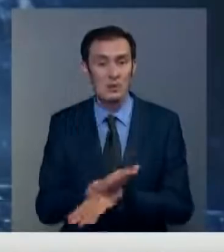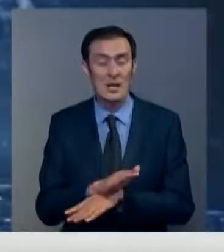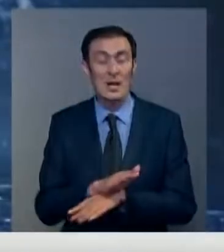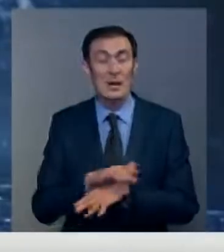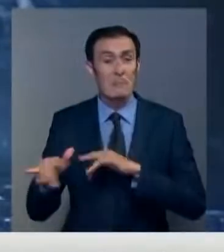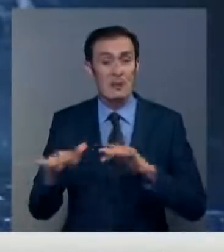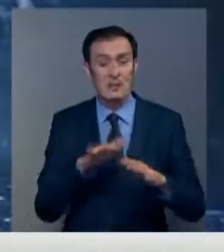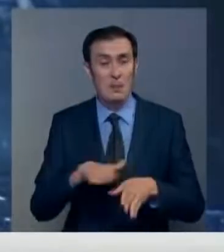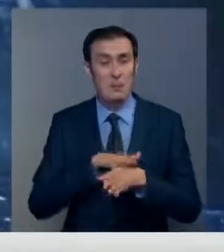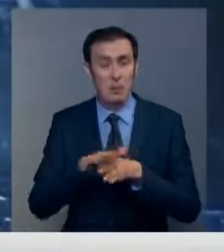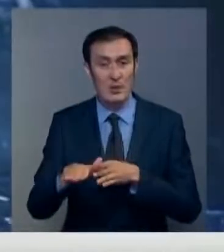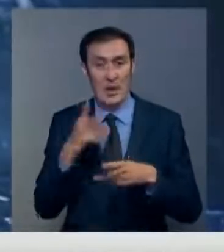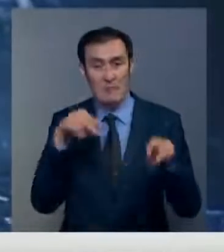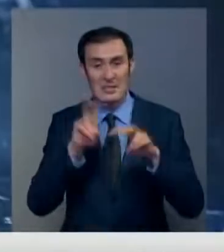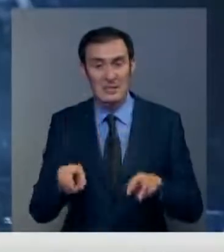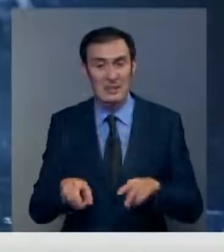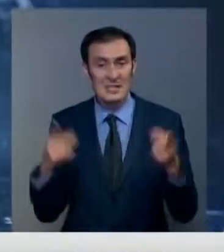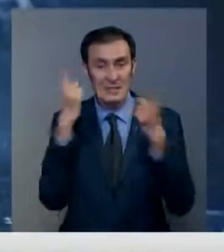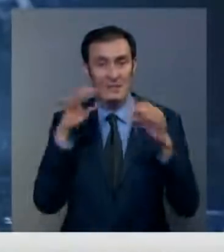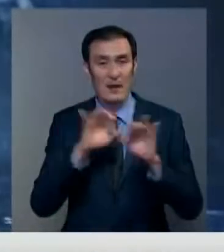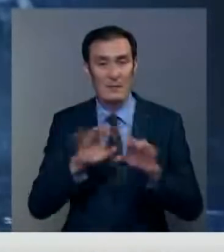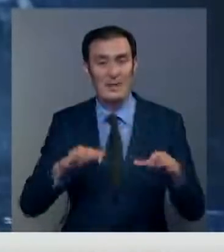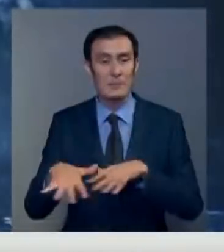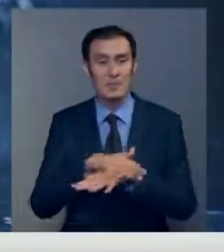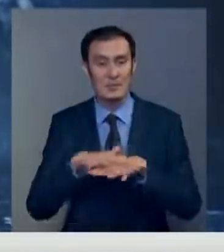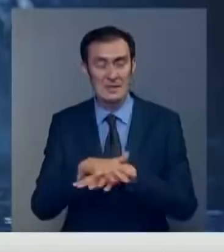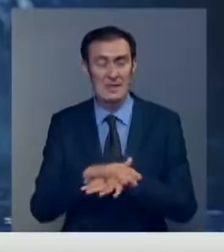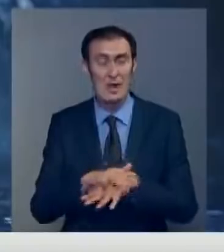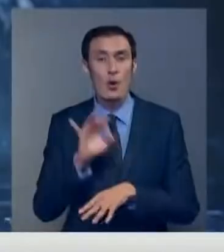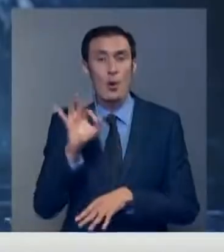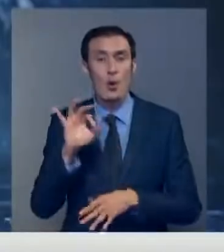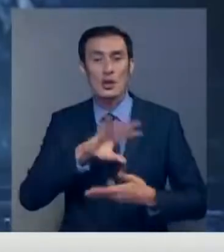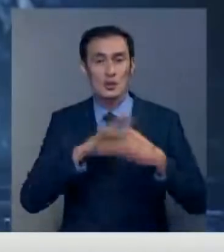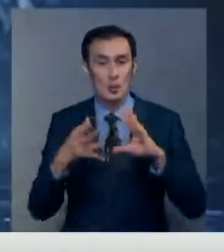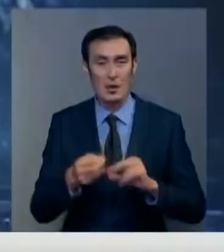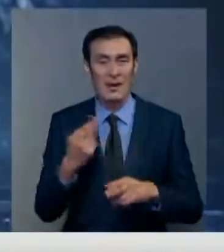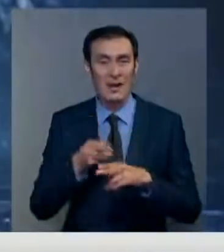провести объективное расследование с полным информированием общественности об его итогах.